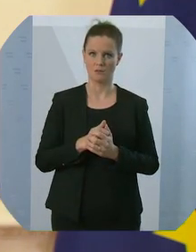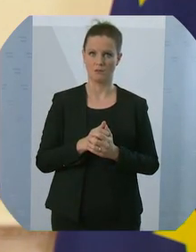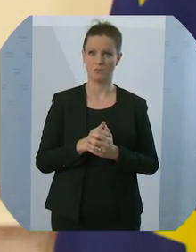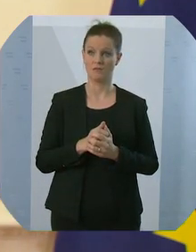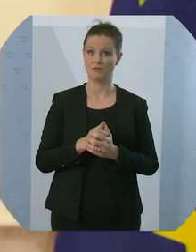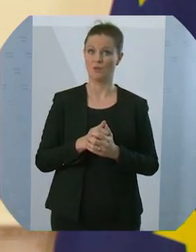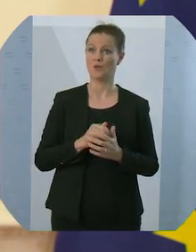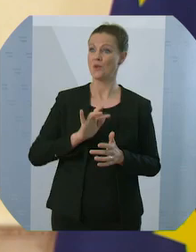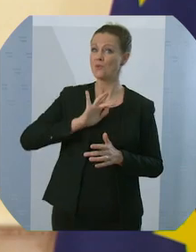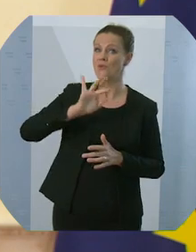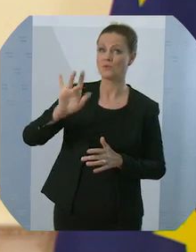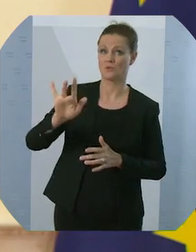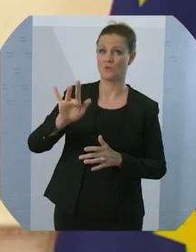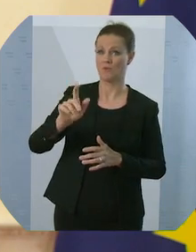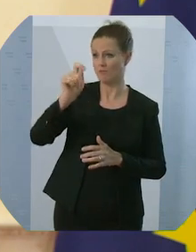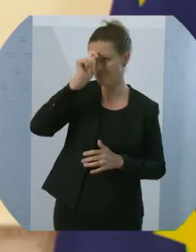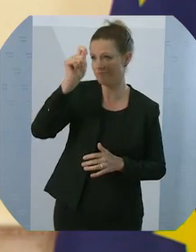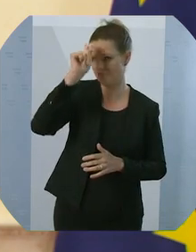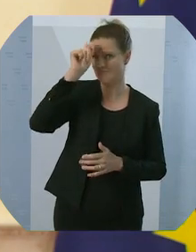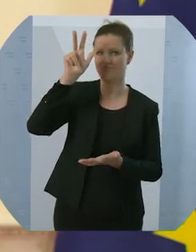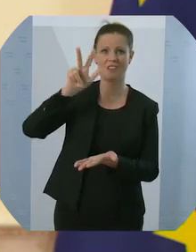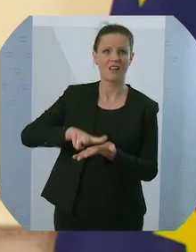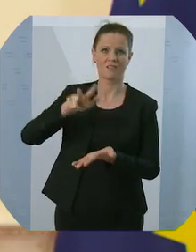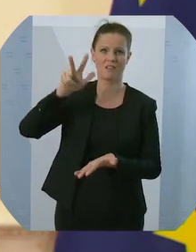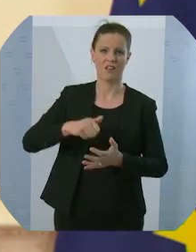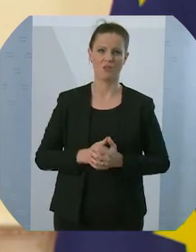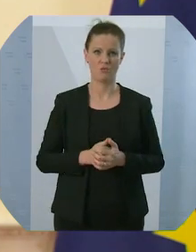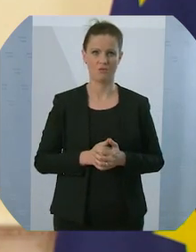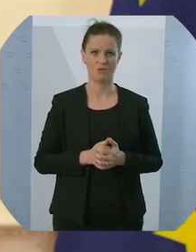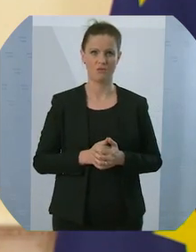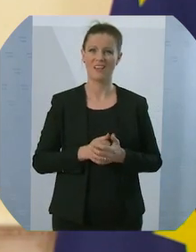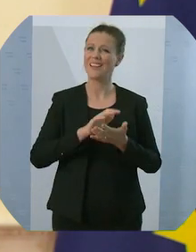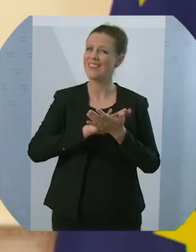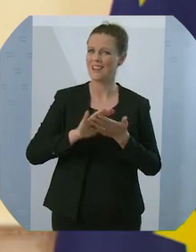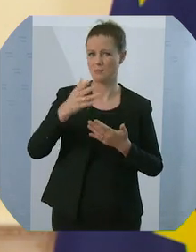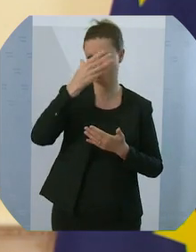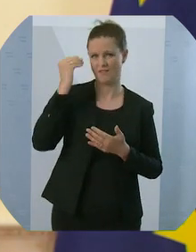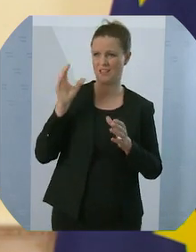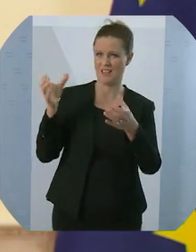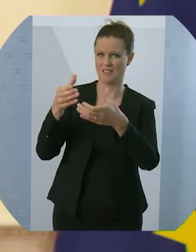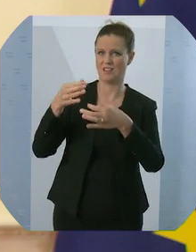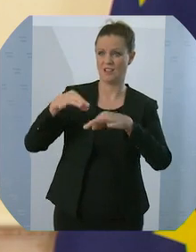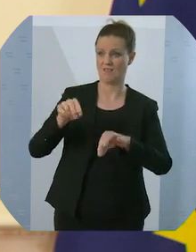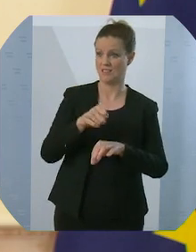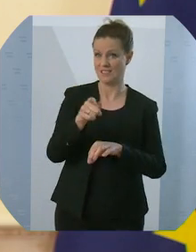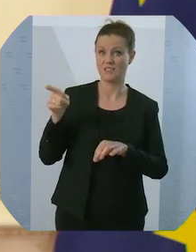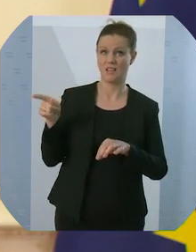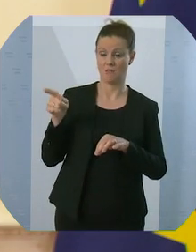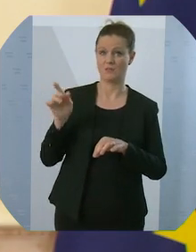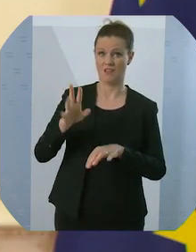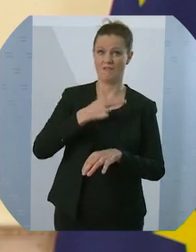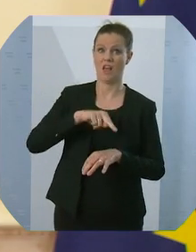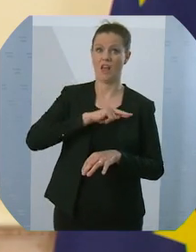ihnen unsere Anerkennung. Und das niemals vergessen. Denn sie waren es, die den Beitrag geleistet haben zur